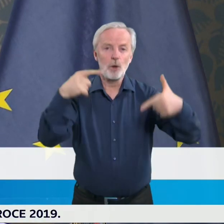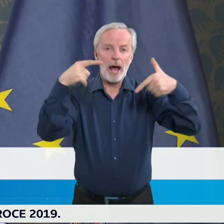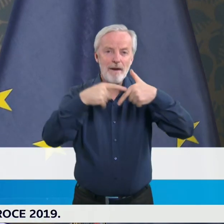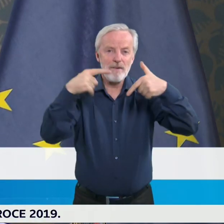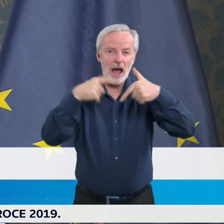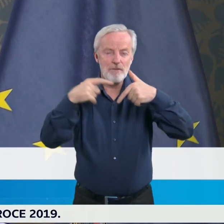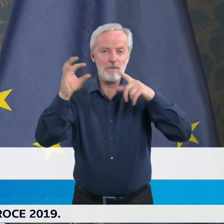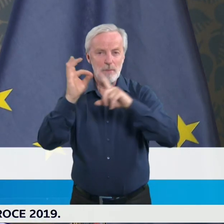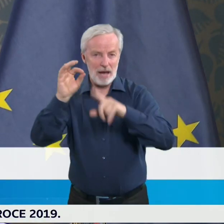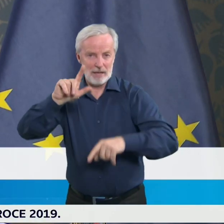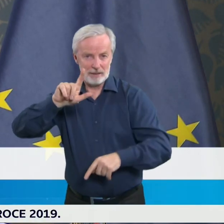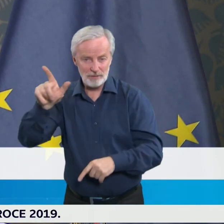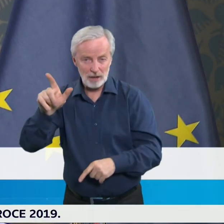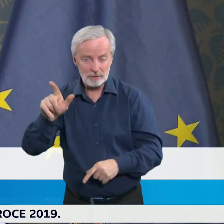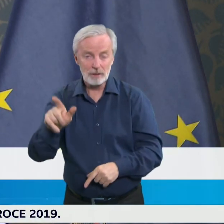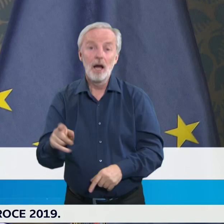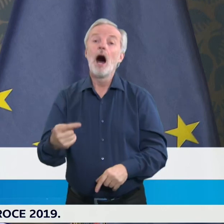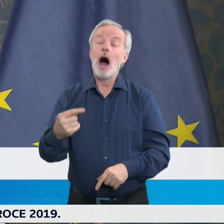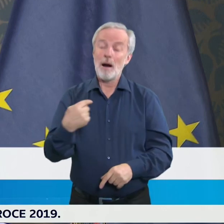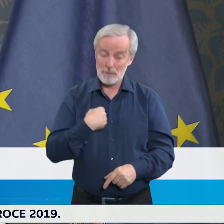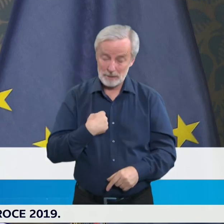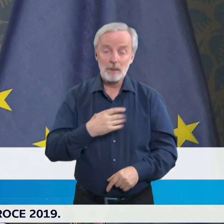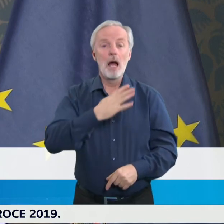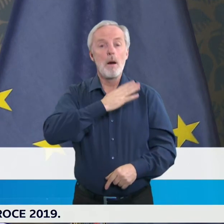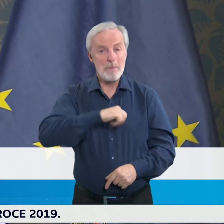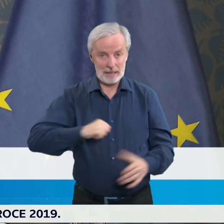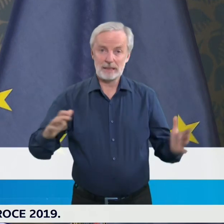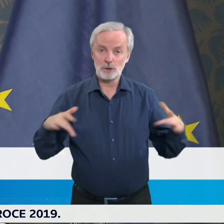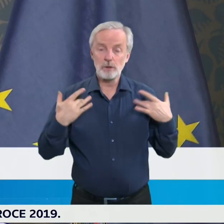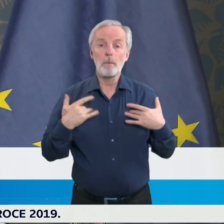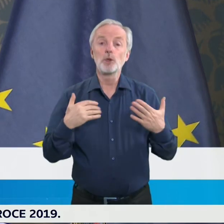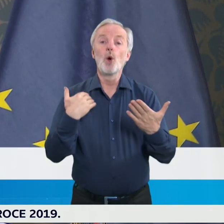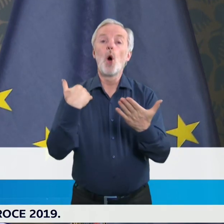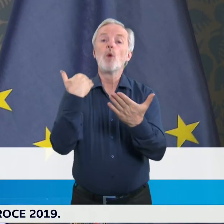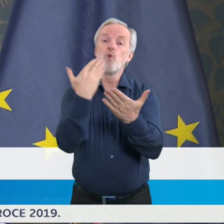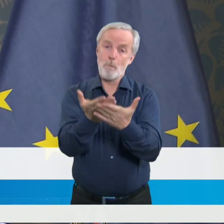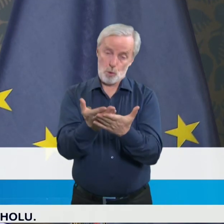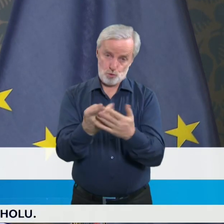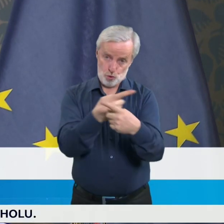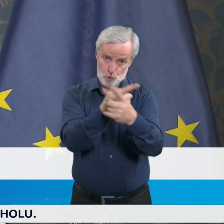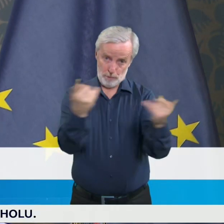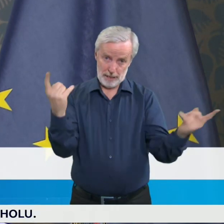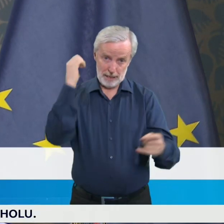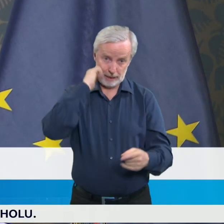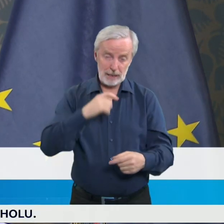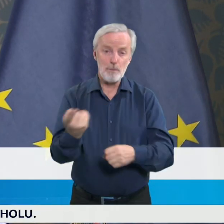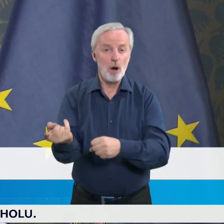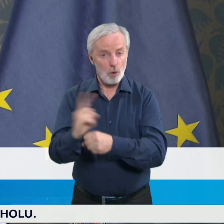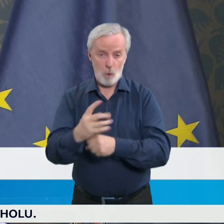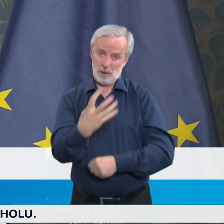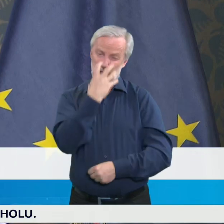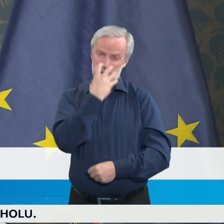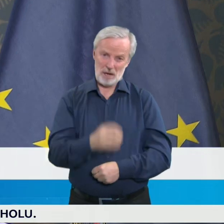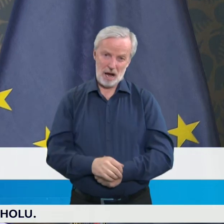stávající výrazné doporučení na vnošení těchto respirátorů, ideálně při jakémkoliv styku s ostatními osobami,